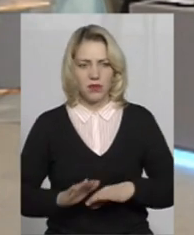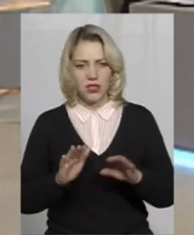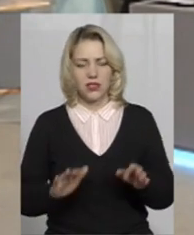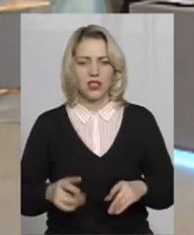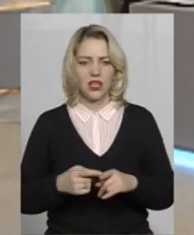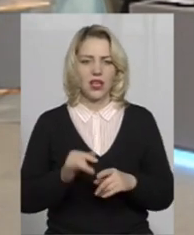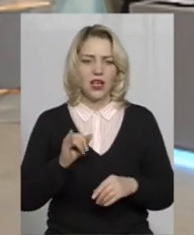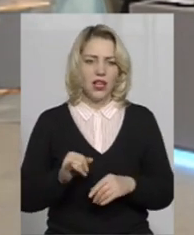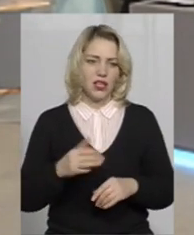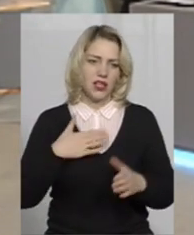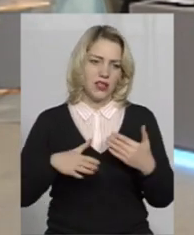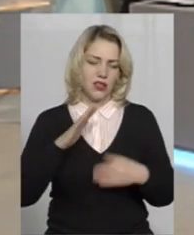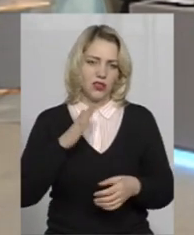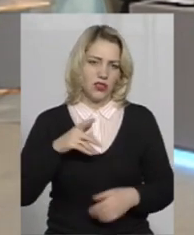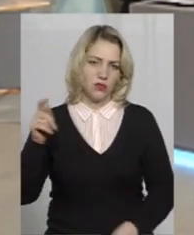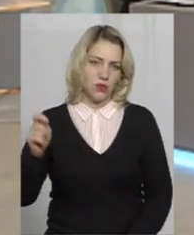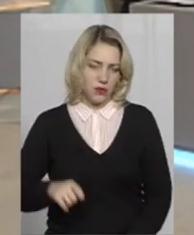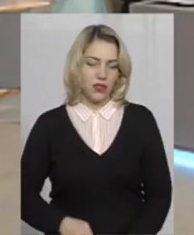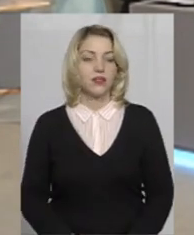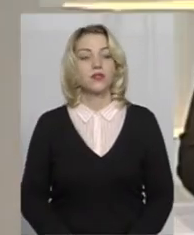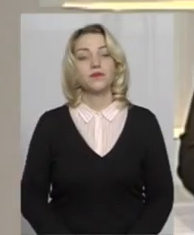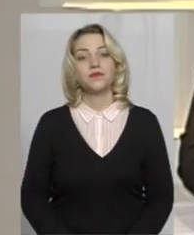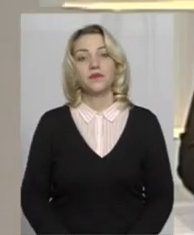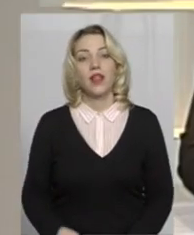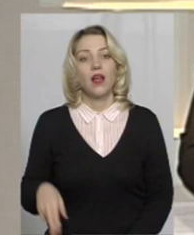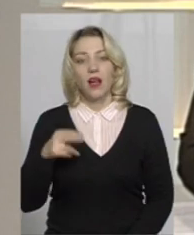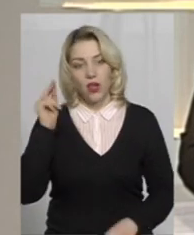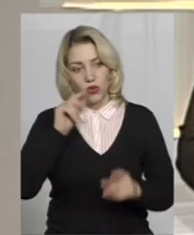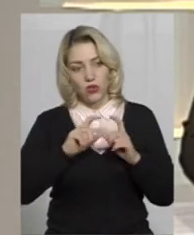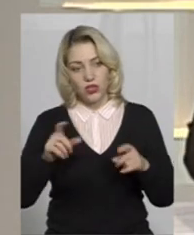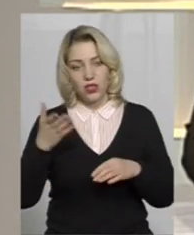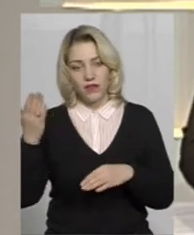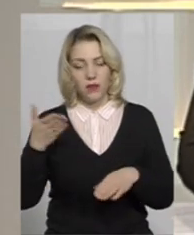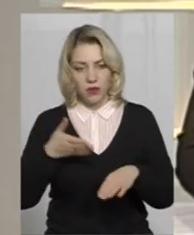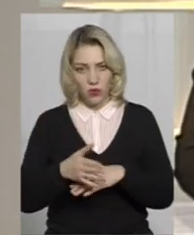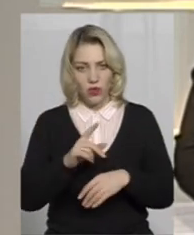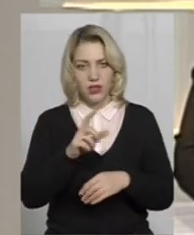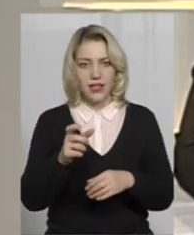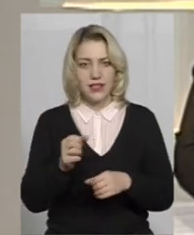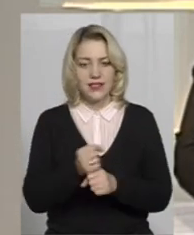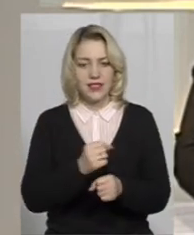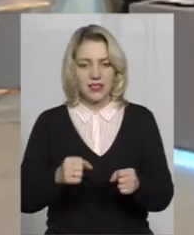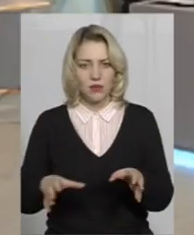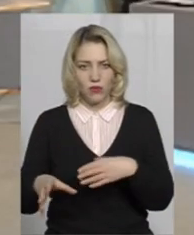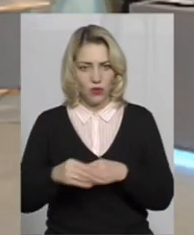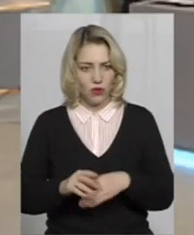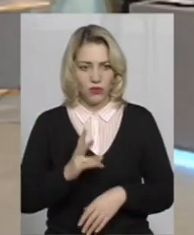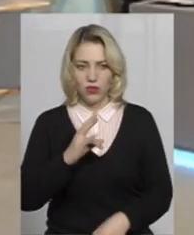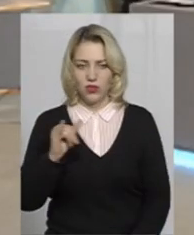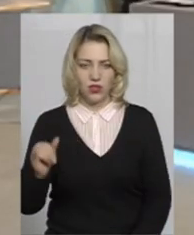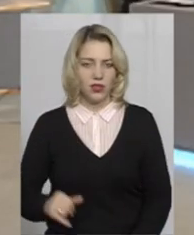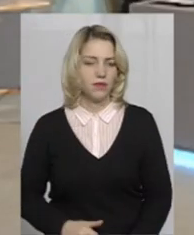гучномовець і радіють нашому приїзду. А до шкіл ви приходите зі зброєю? Ні, ні в якому